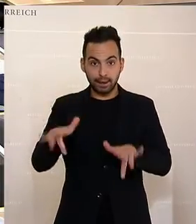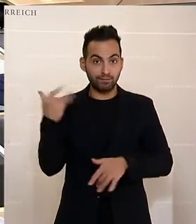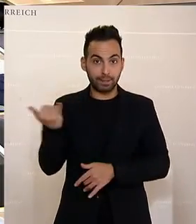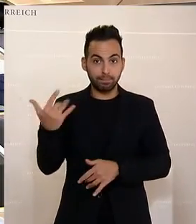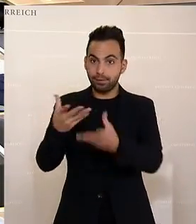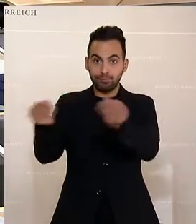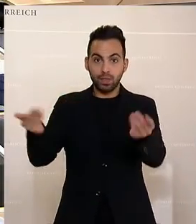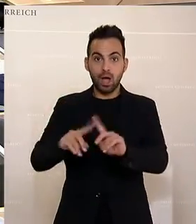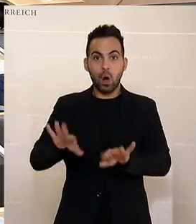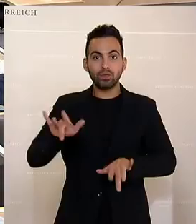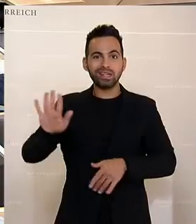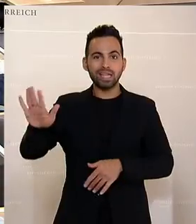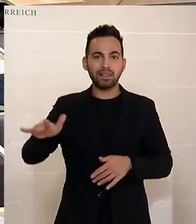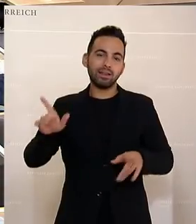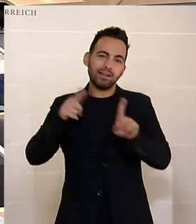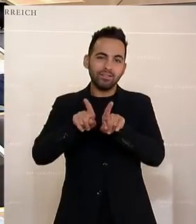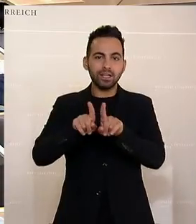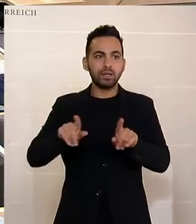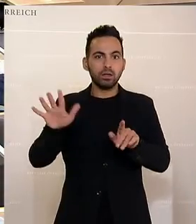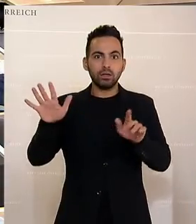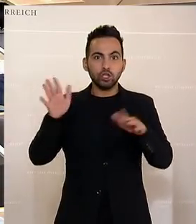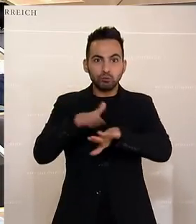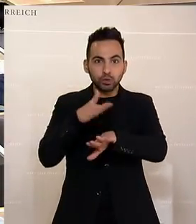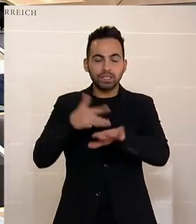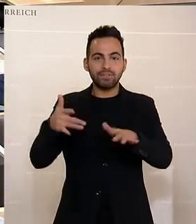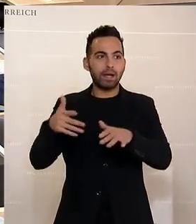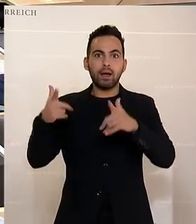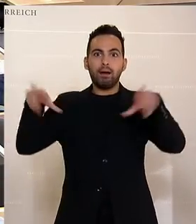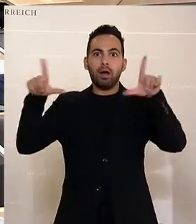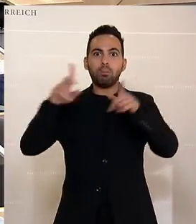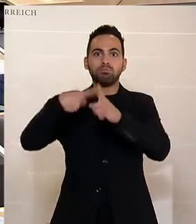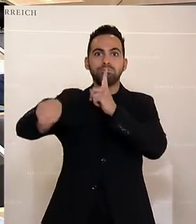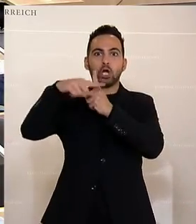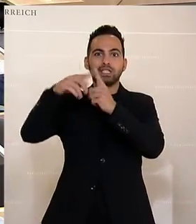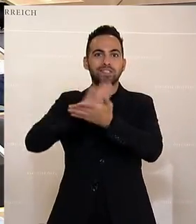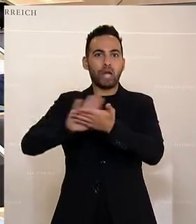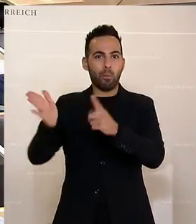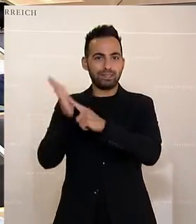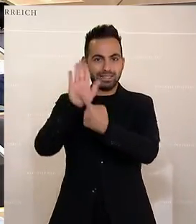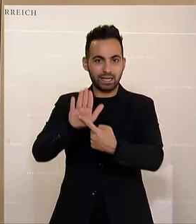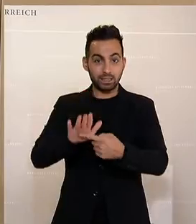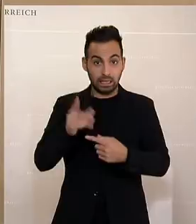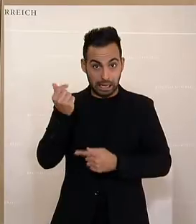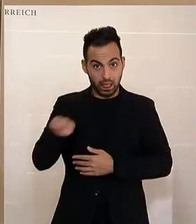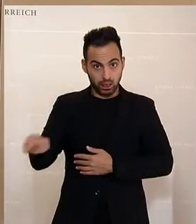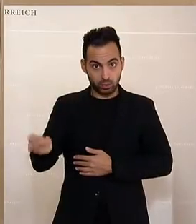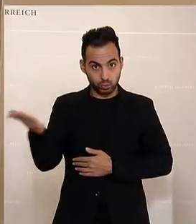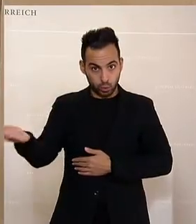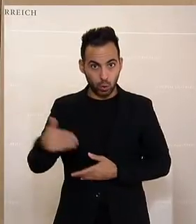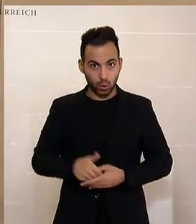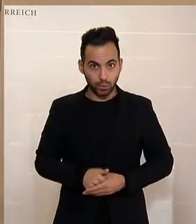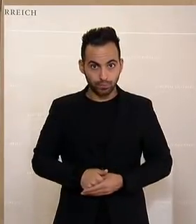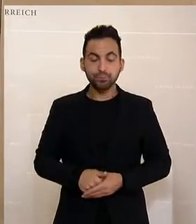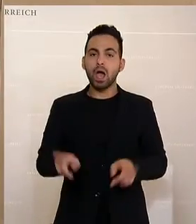von Sebastian Kurz weiß zu waschen. Das haben Sie mit diesem Geld gemacht und das haben Sie dem Steuerzahler weggenommen. Ein weiterer Punkt, den man auch